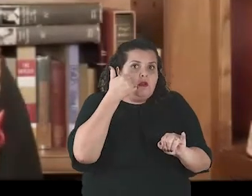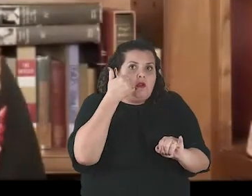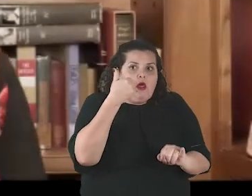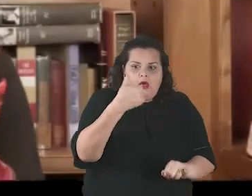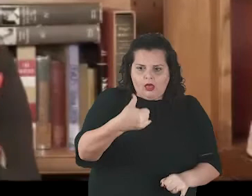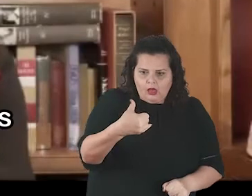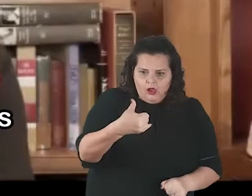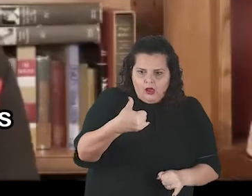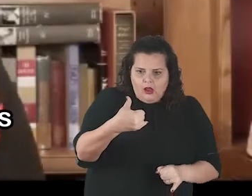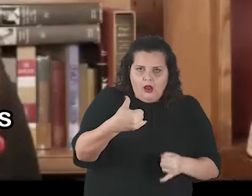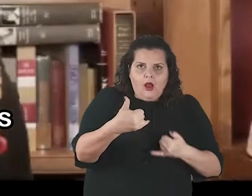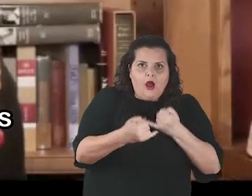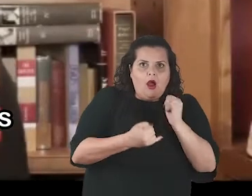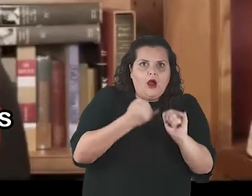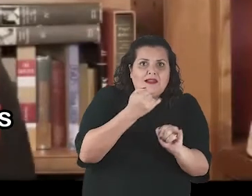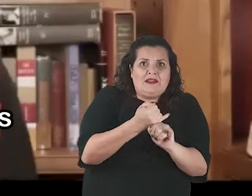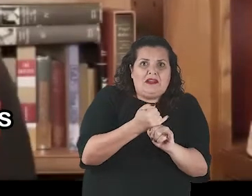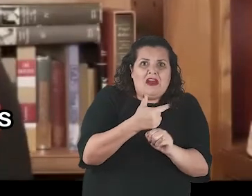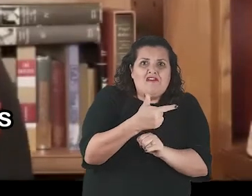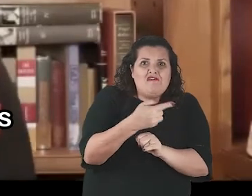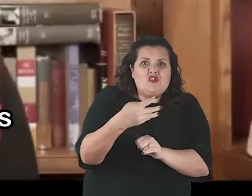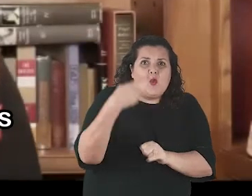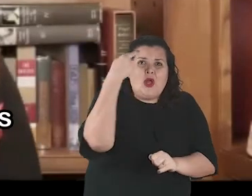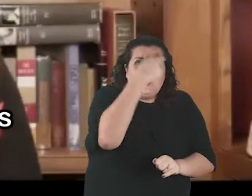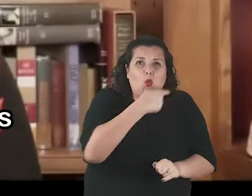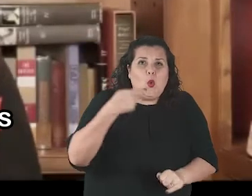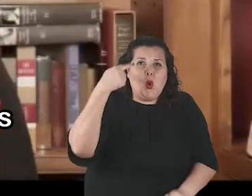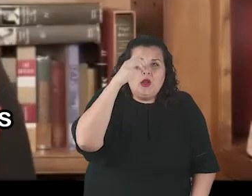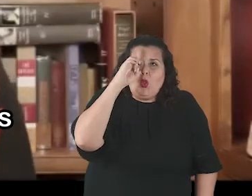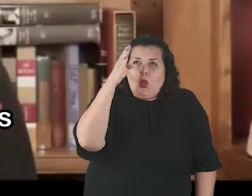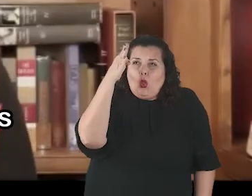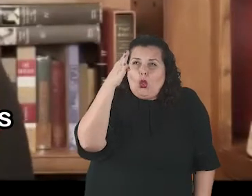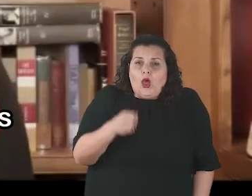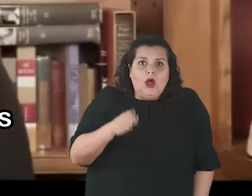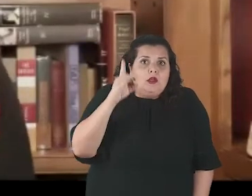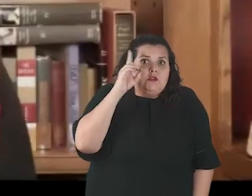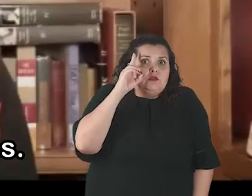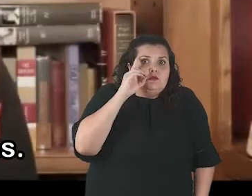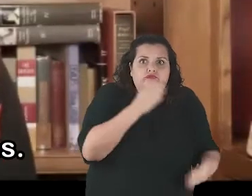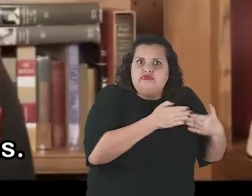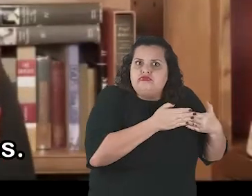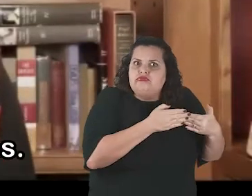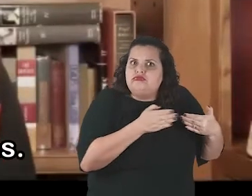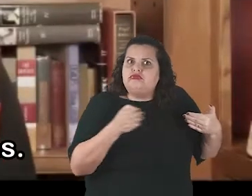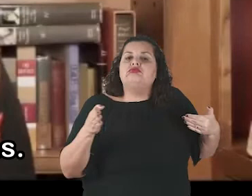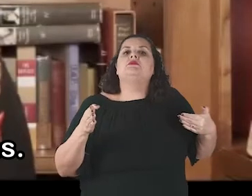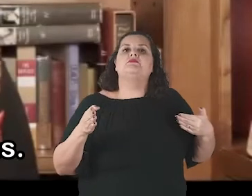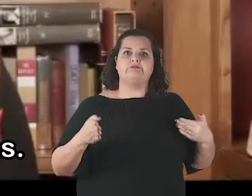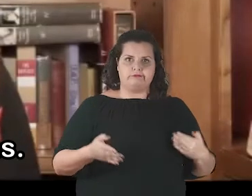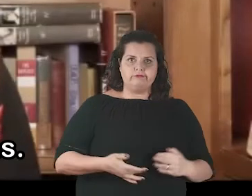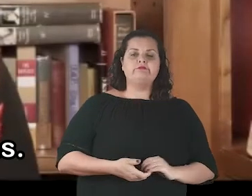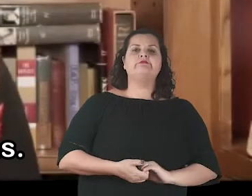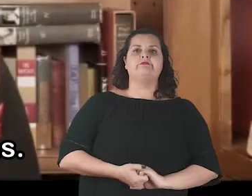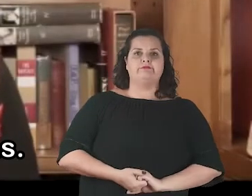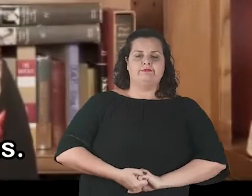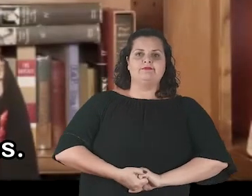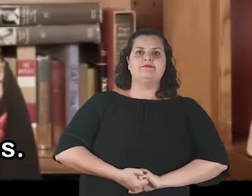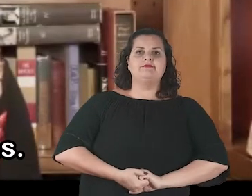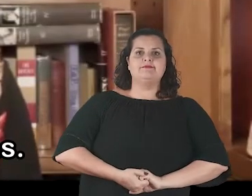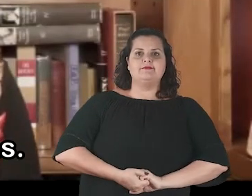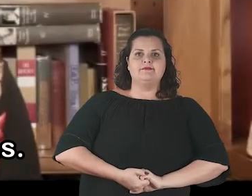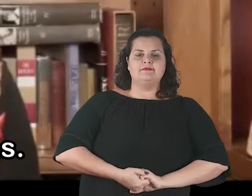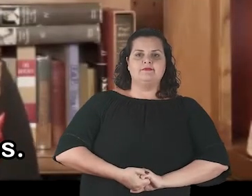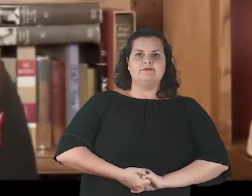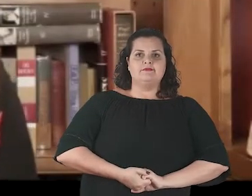users, report continuously being connected throughout all the hours of every